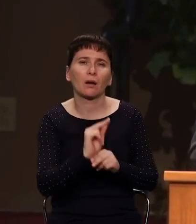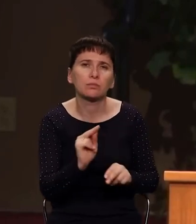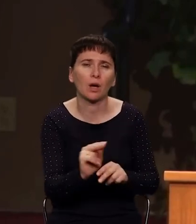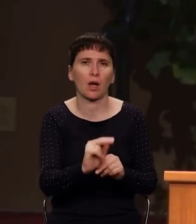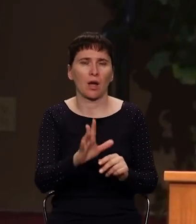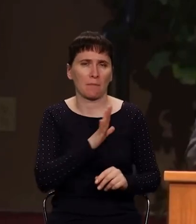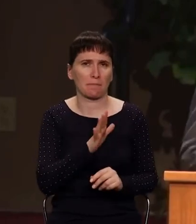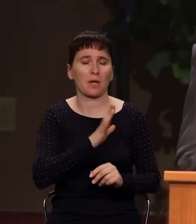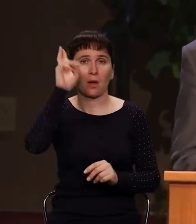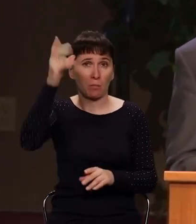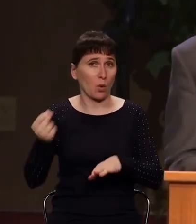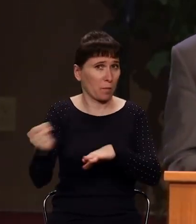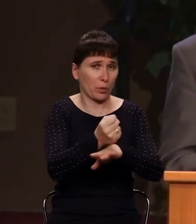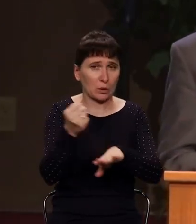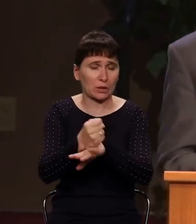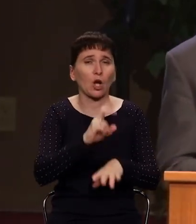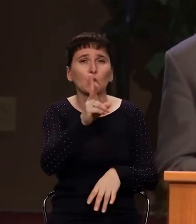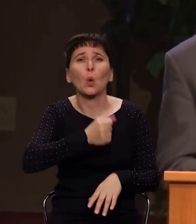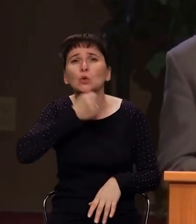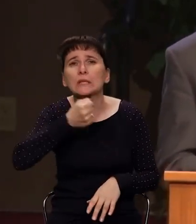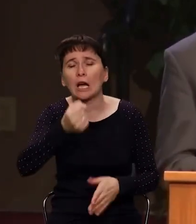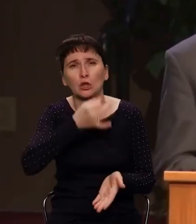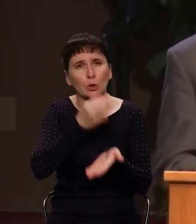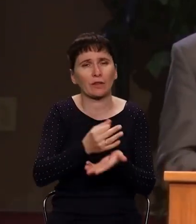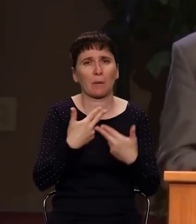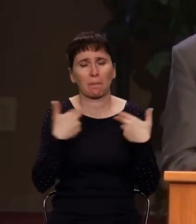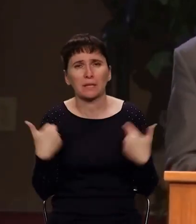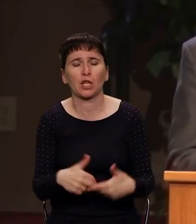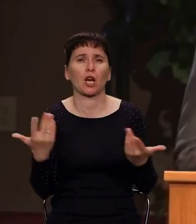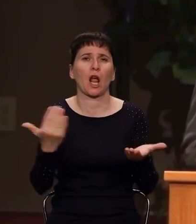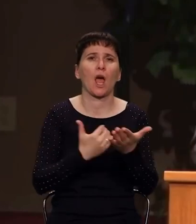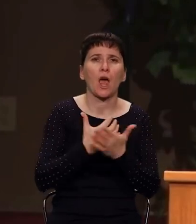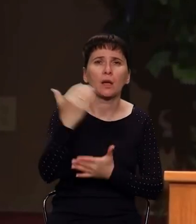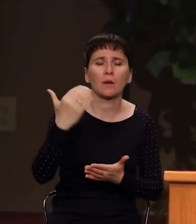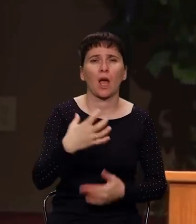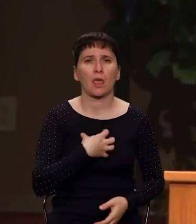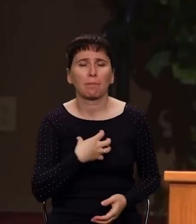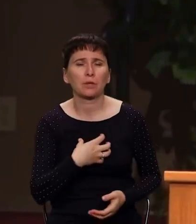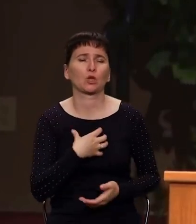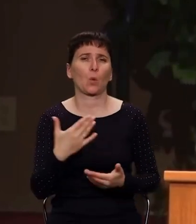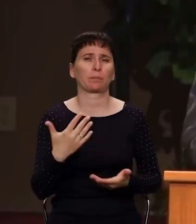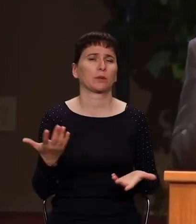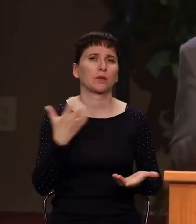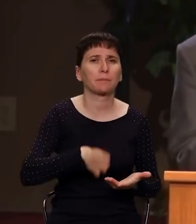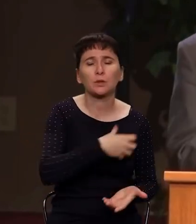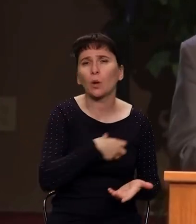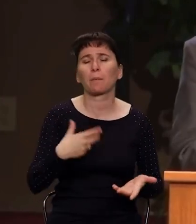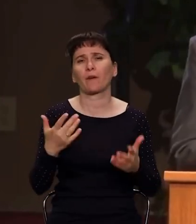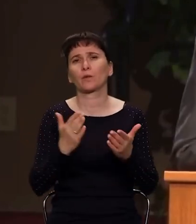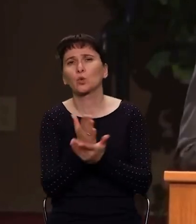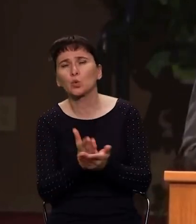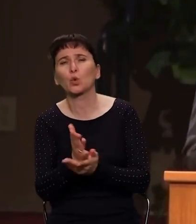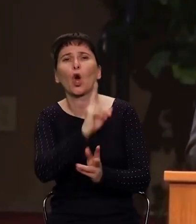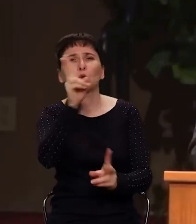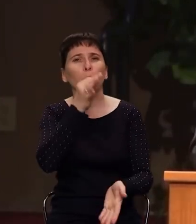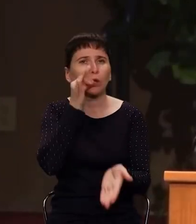врачевали. Бог поставляет старших служителей, епископов, присвятеров, других людей, которые ответственны за